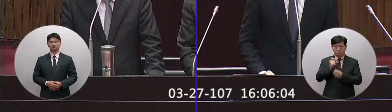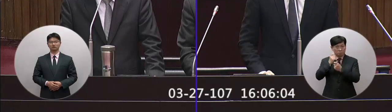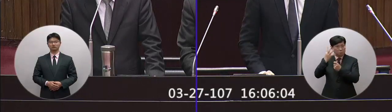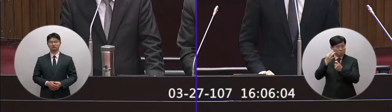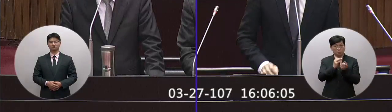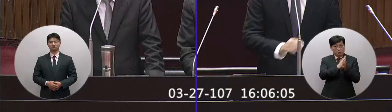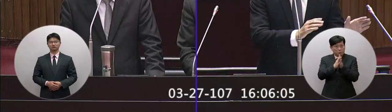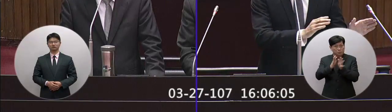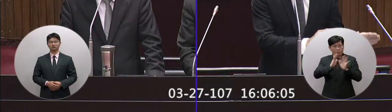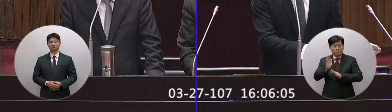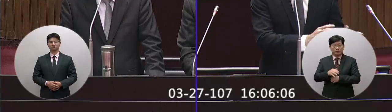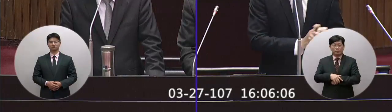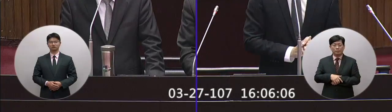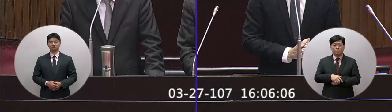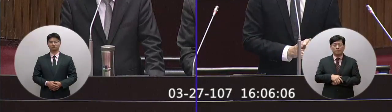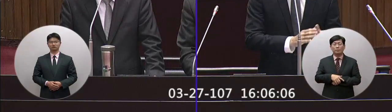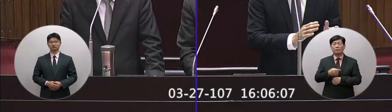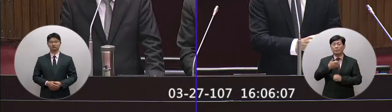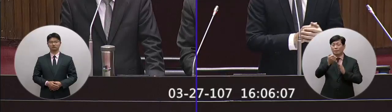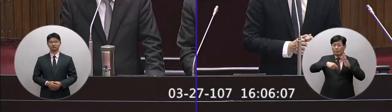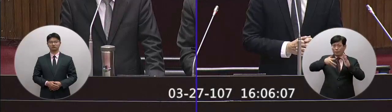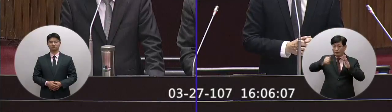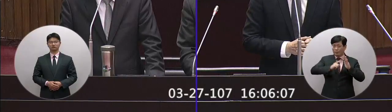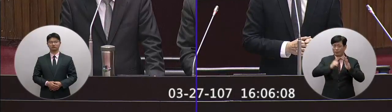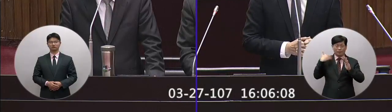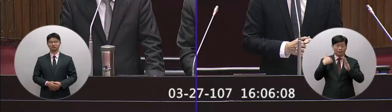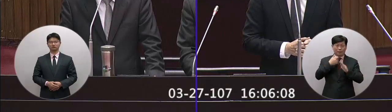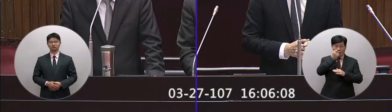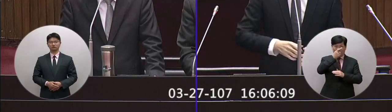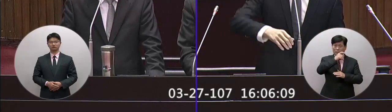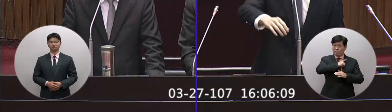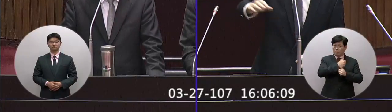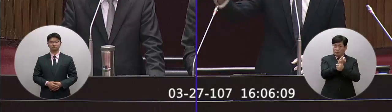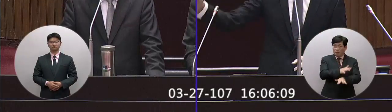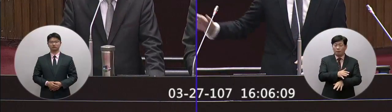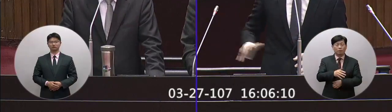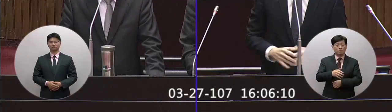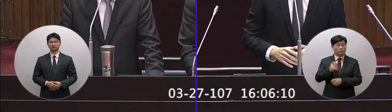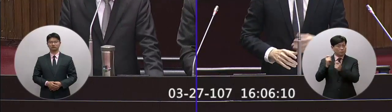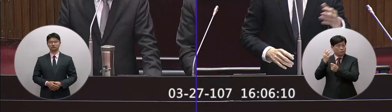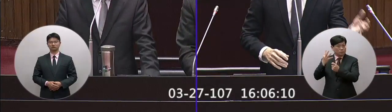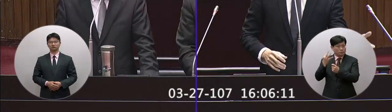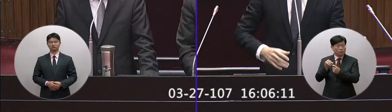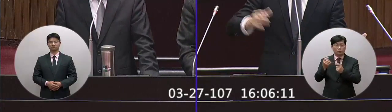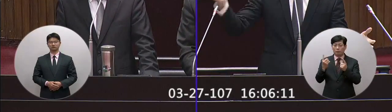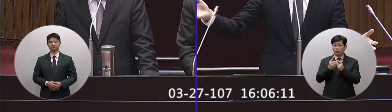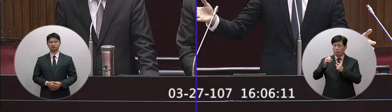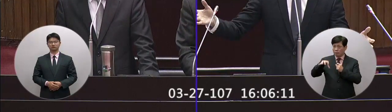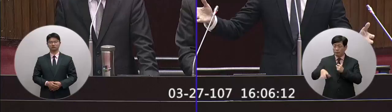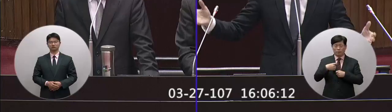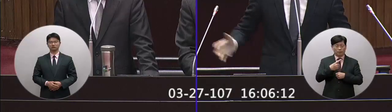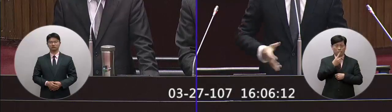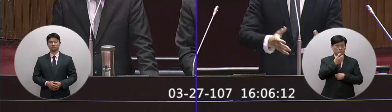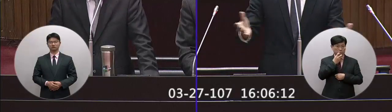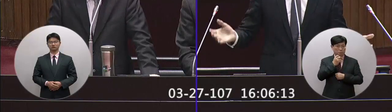年的這個變化因為除了議長你在台南的時候的這個政策以外其實過去這幾年從地方到中